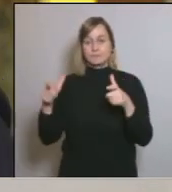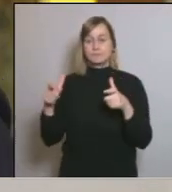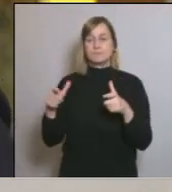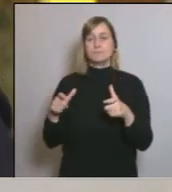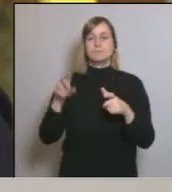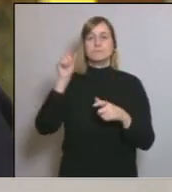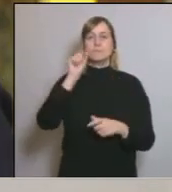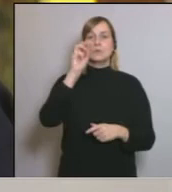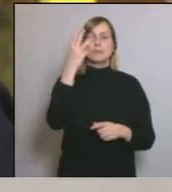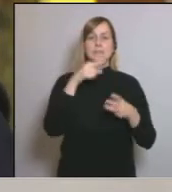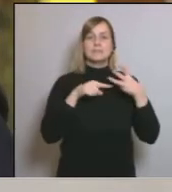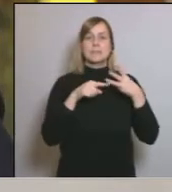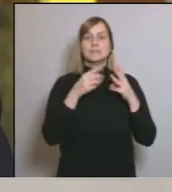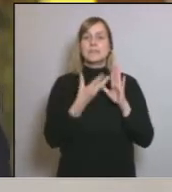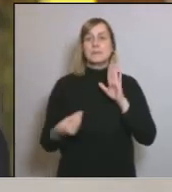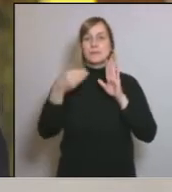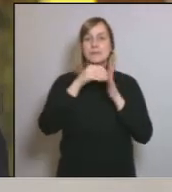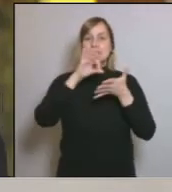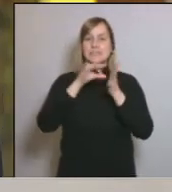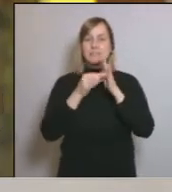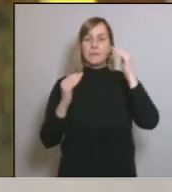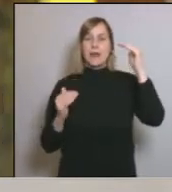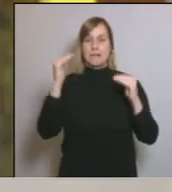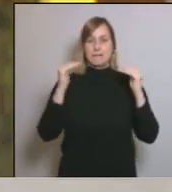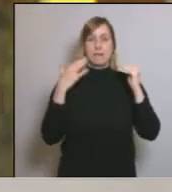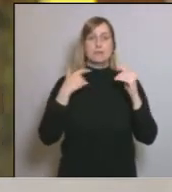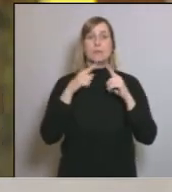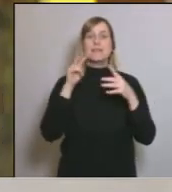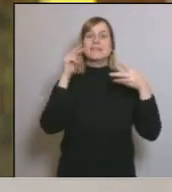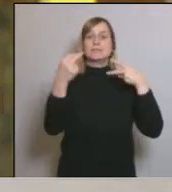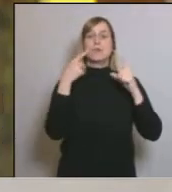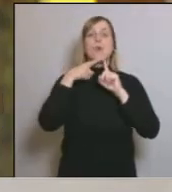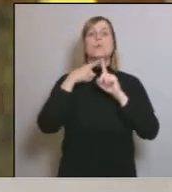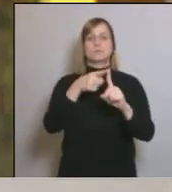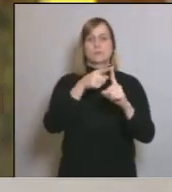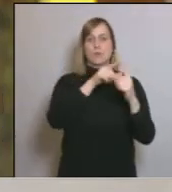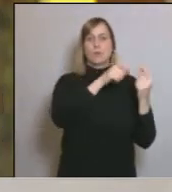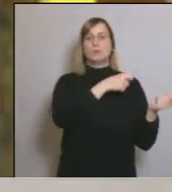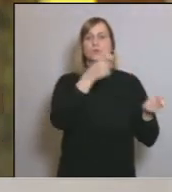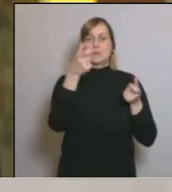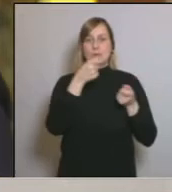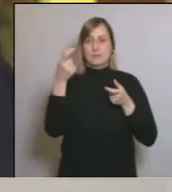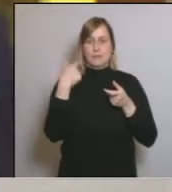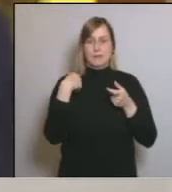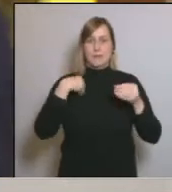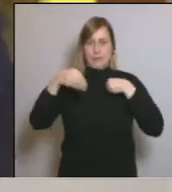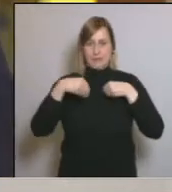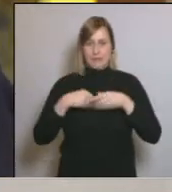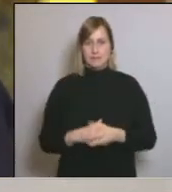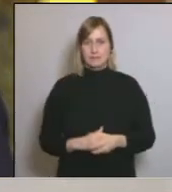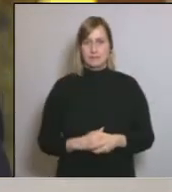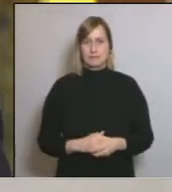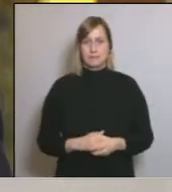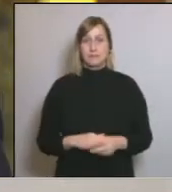tercer que és el d'implementar un sistema equitatiu i transparent pels suministraments i els materials. Aquest els he de dir que ha sigut